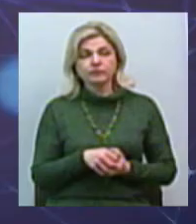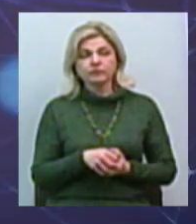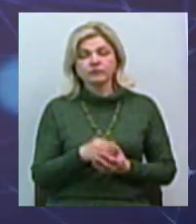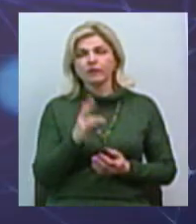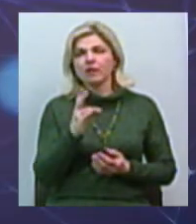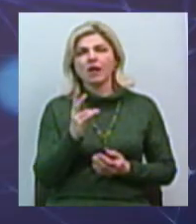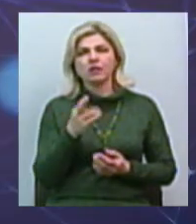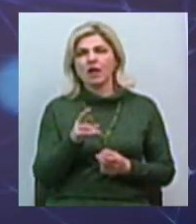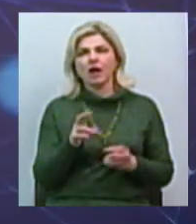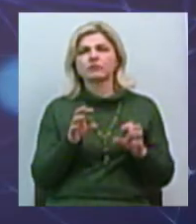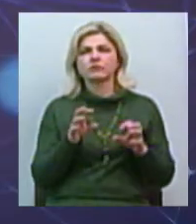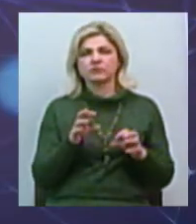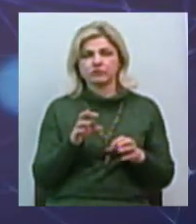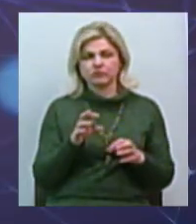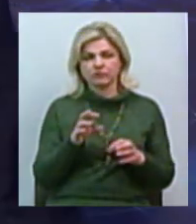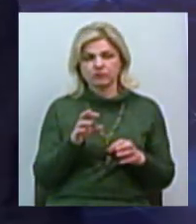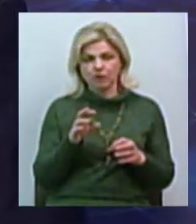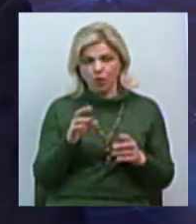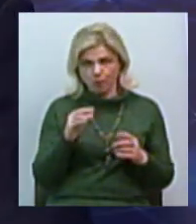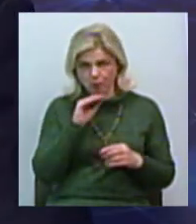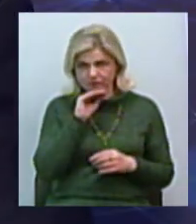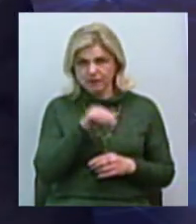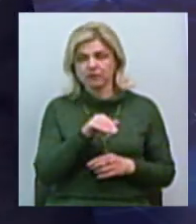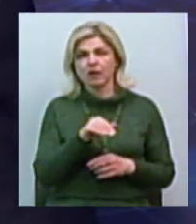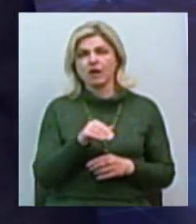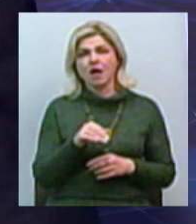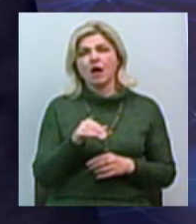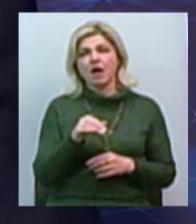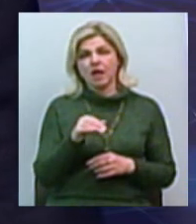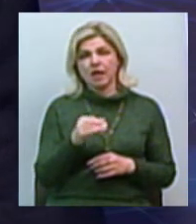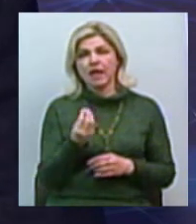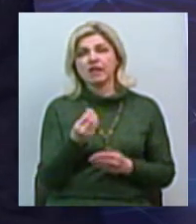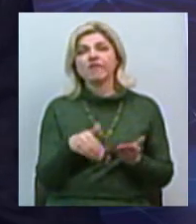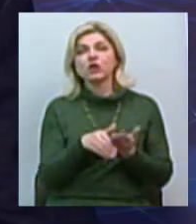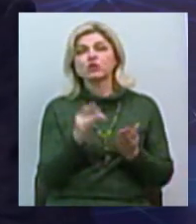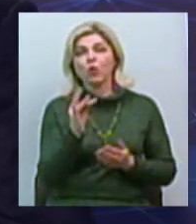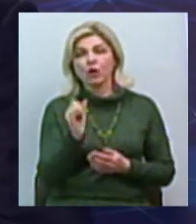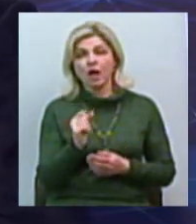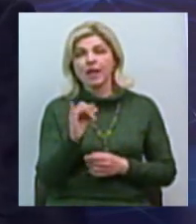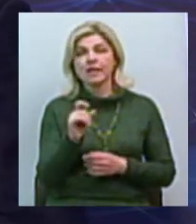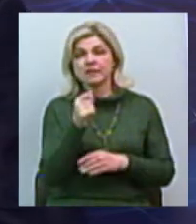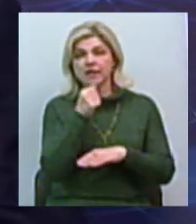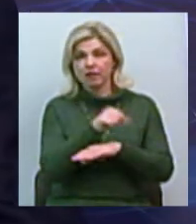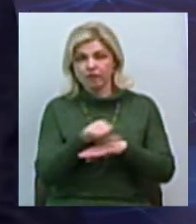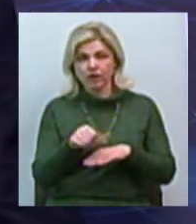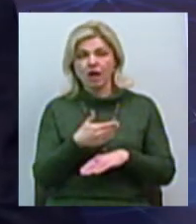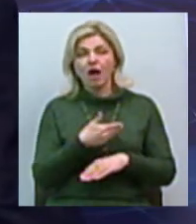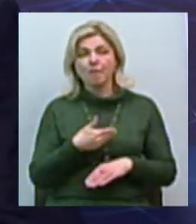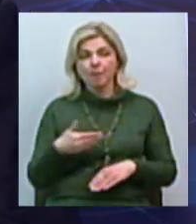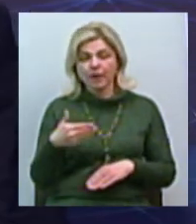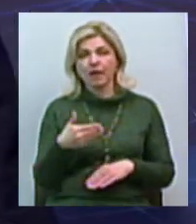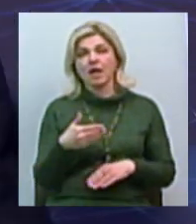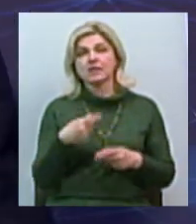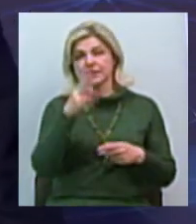готов к ризикам, любим, а для профессіонального портфільного інвестора за рубежа, ми є країна тера інкогніта,